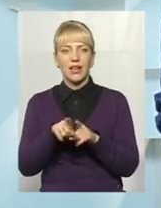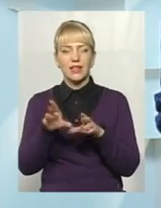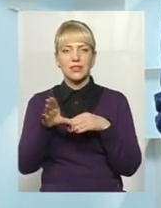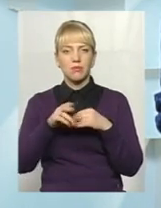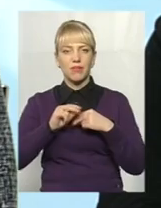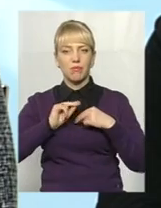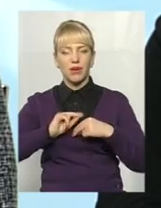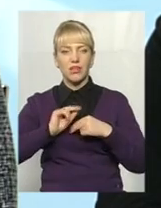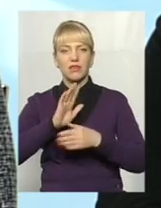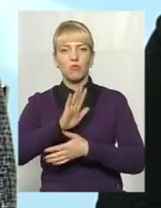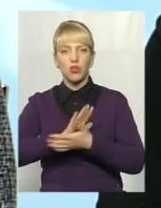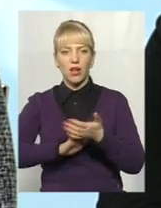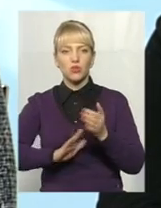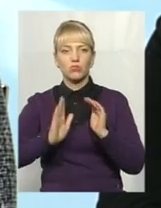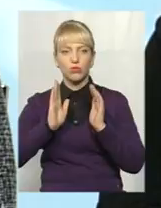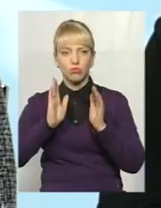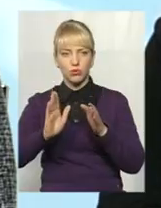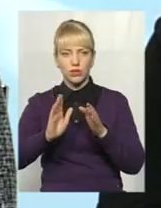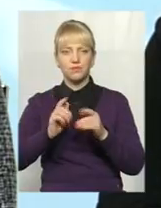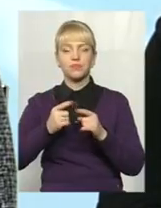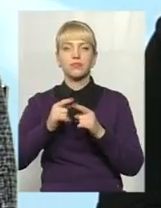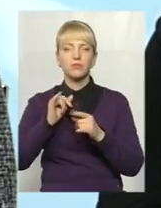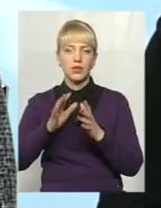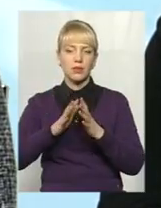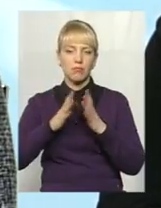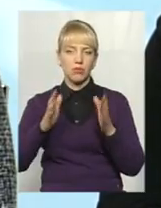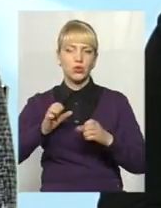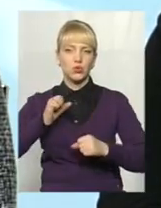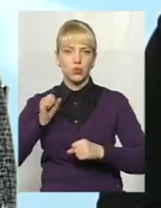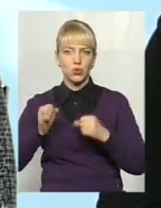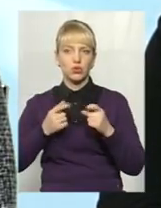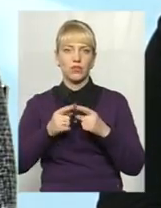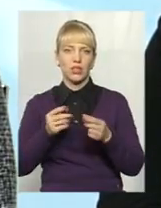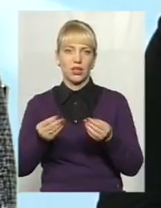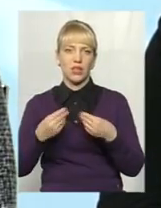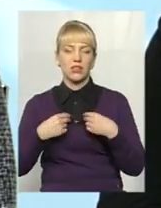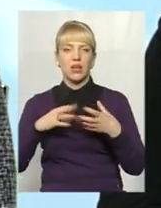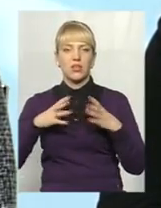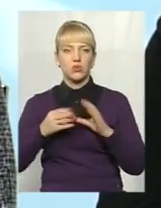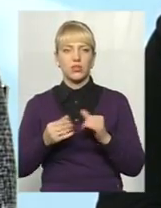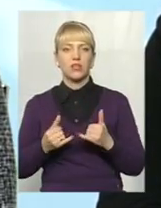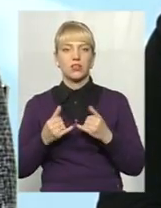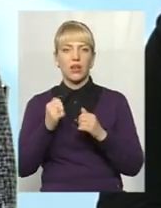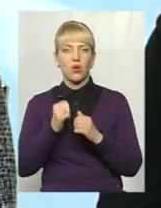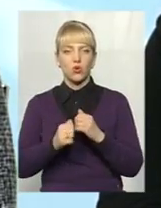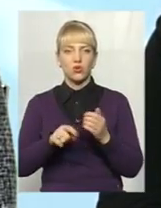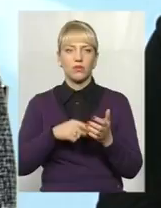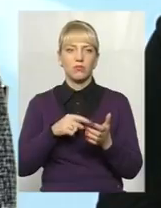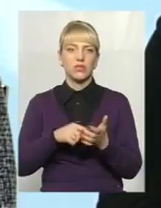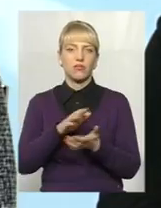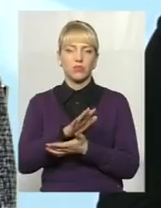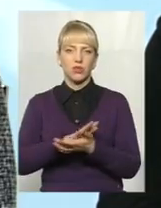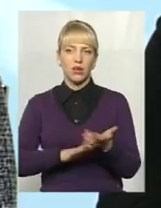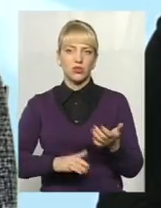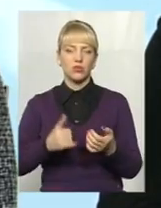буде, я думаю, ще більш дружньою, вона дасть результати і для кожного міста. Тобто, в подальшому